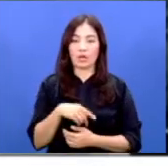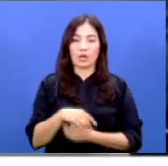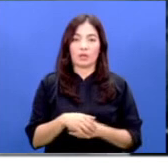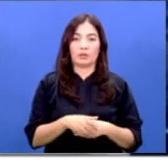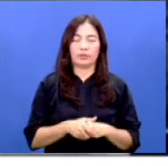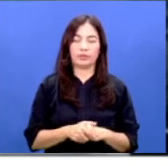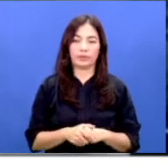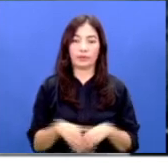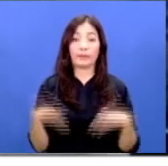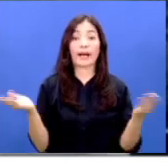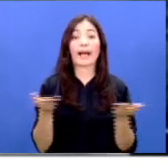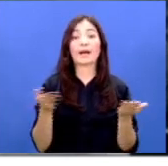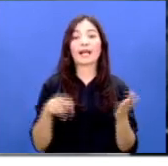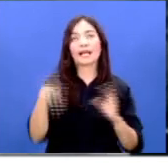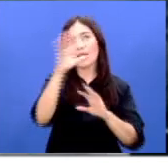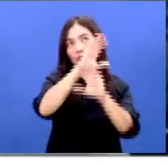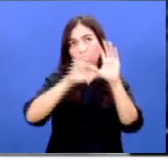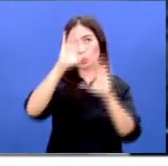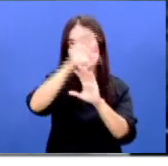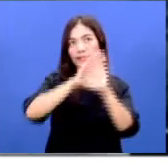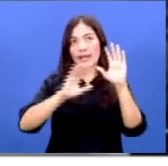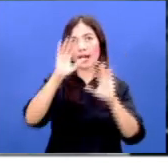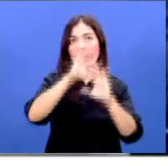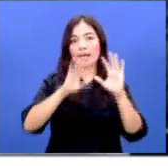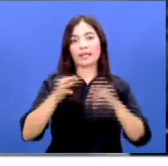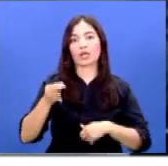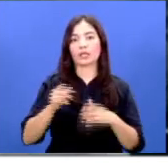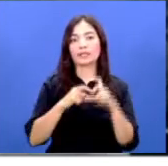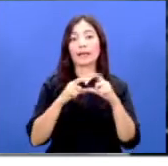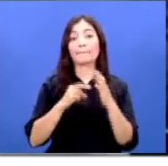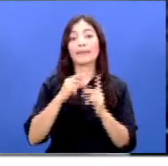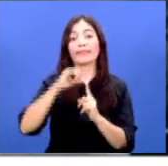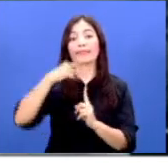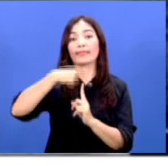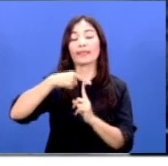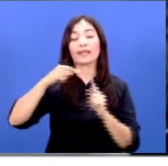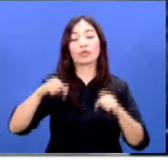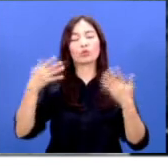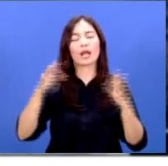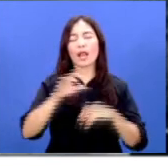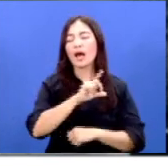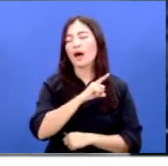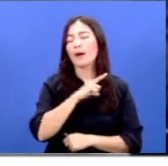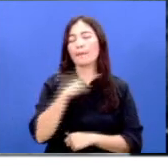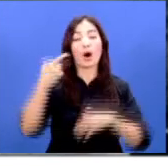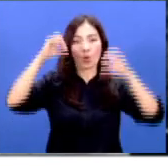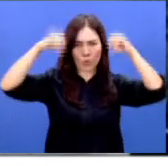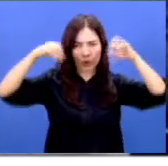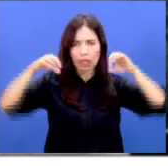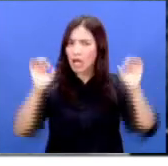Lalu bagaimana dengan cuaca di Sampit saat ini apakah ini sudah lama sekali tidak turun hujan?